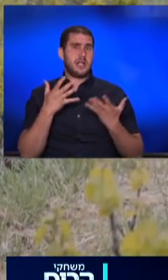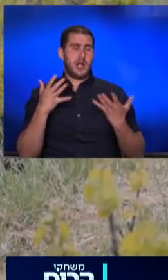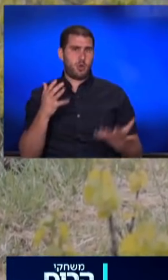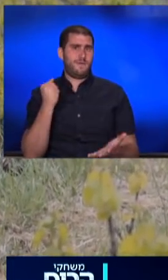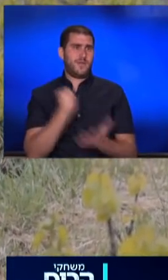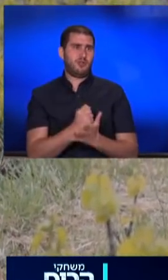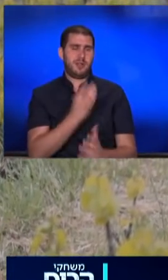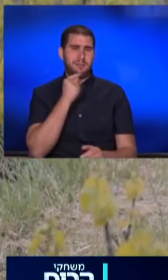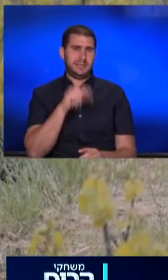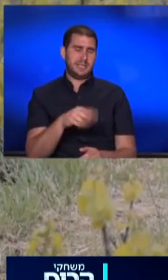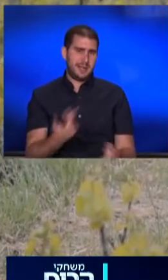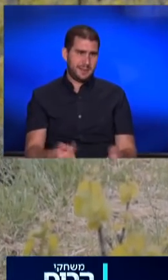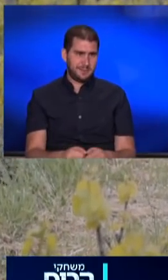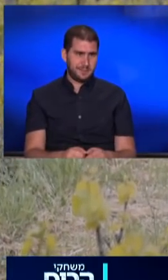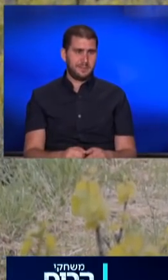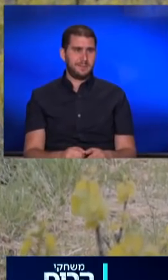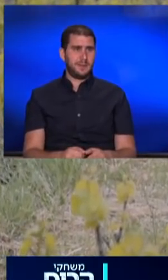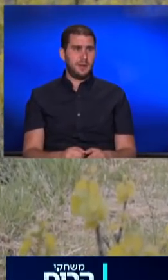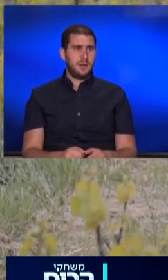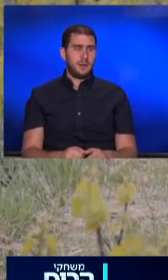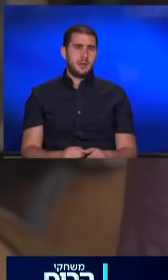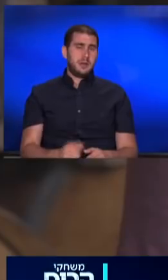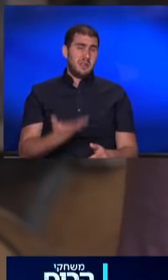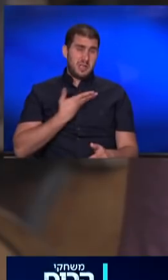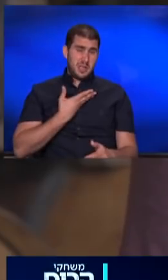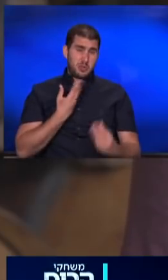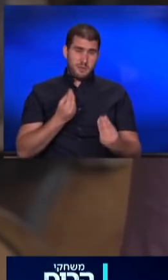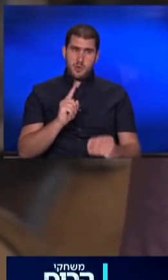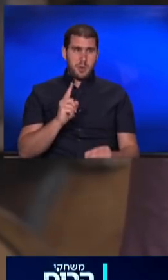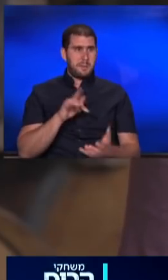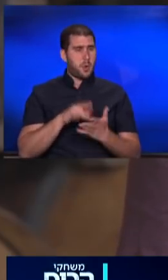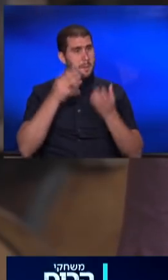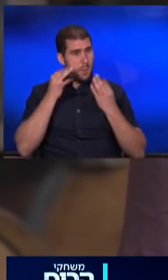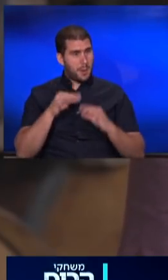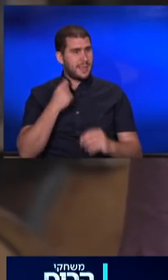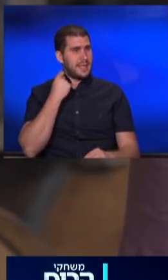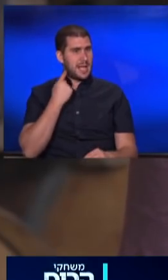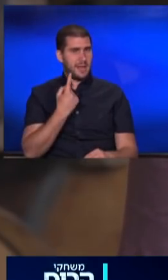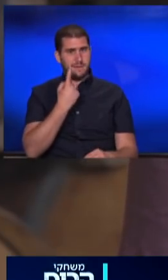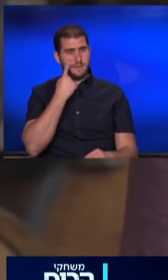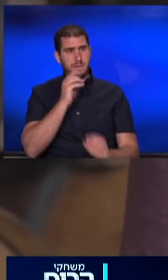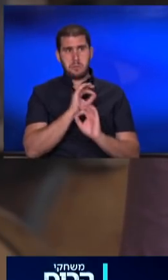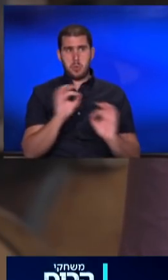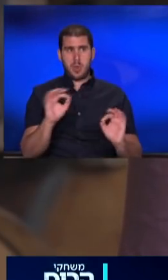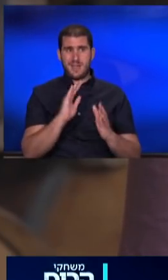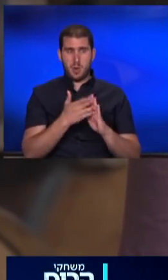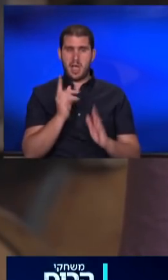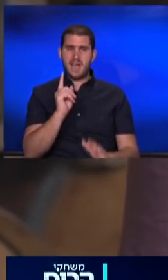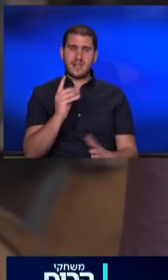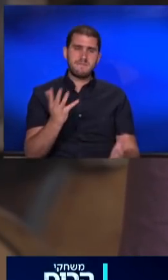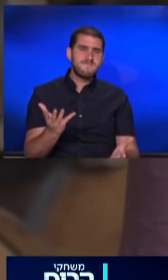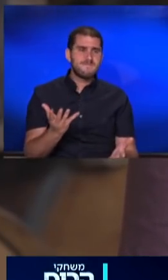גדול וקשר בארץ, לא עשה לי הרבה טוב. מקום מאוד מכובד, ויקב בעיניי מעולה והכל, אבל זה